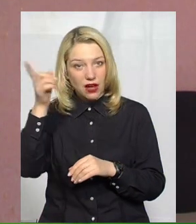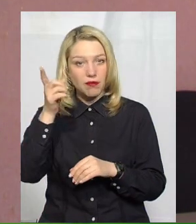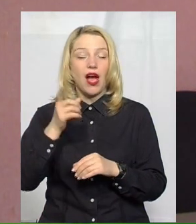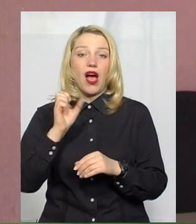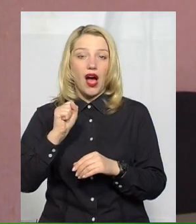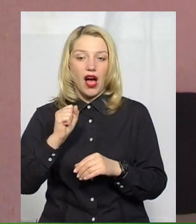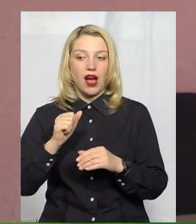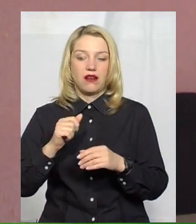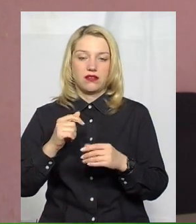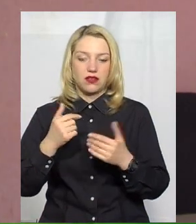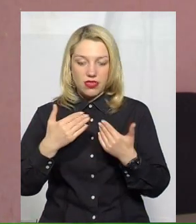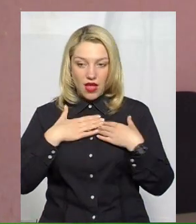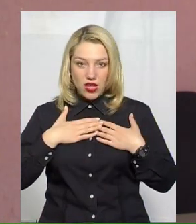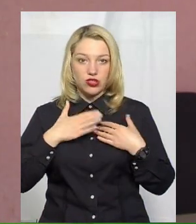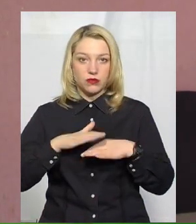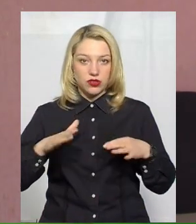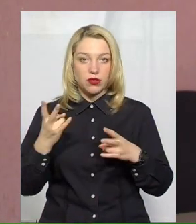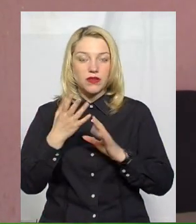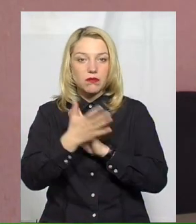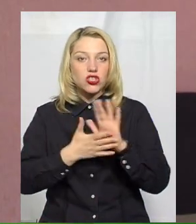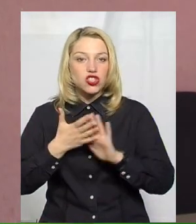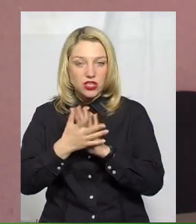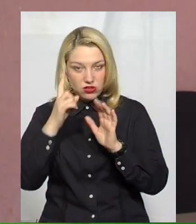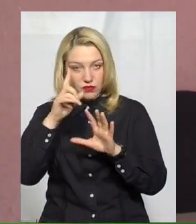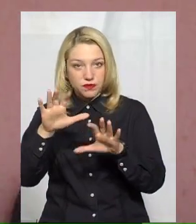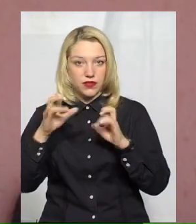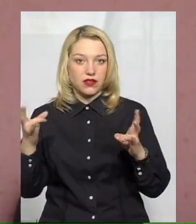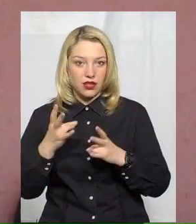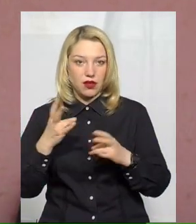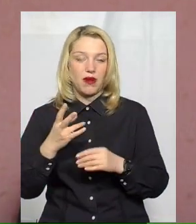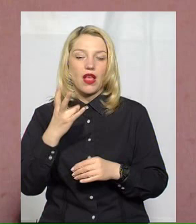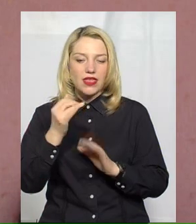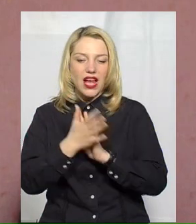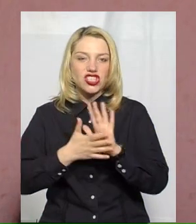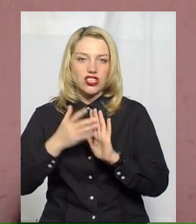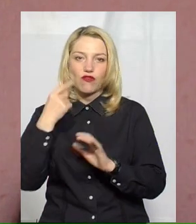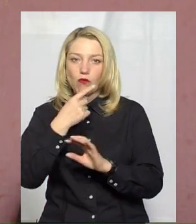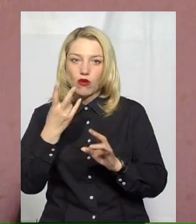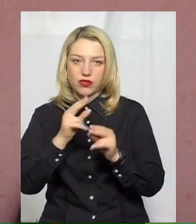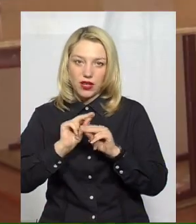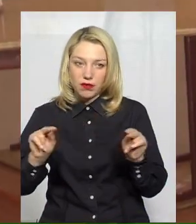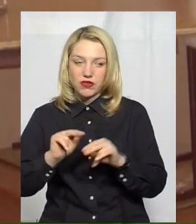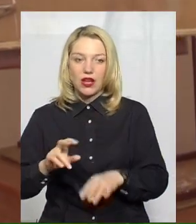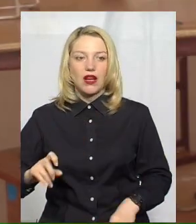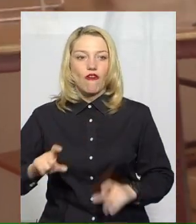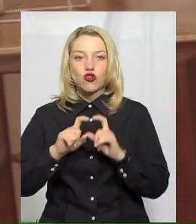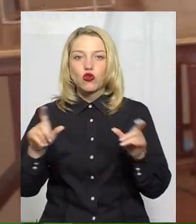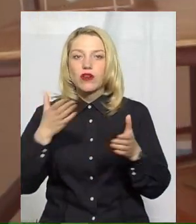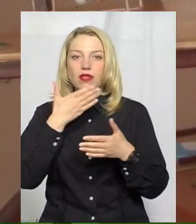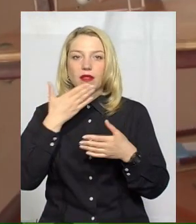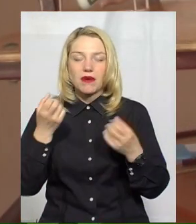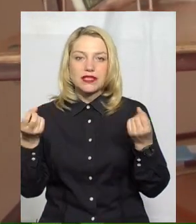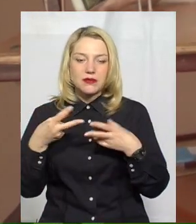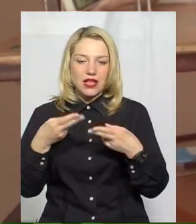подавати в жестовому воспринятті на жестовій мові. Директорка каже, у школі немає необхідних технічних засобів,